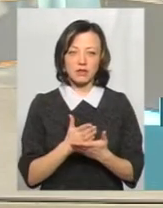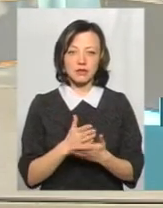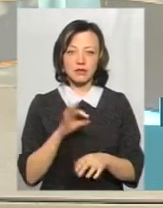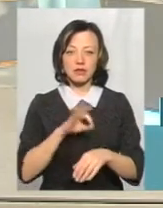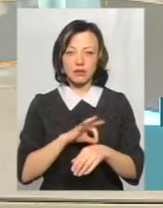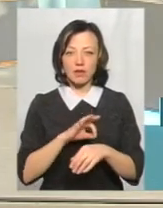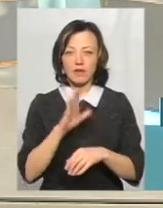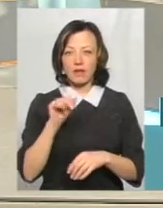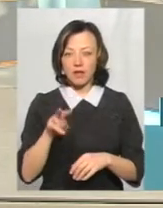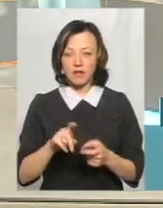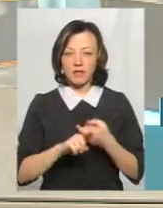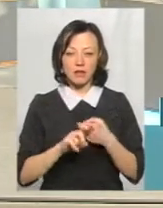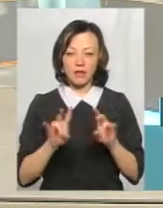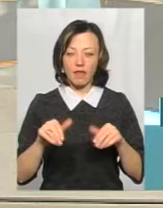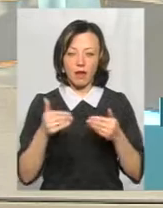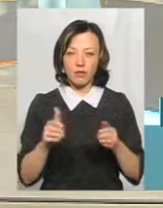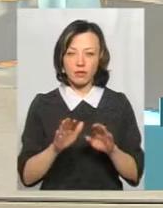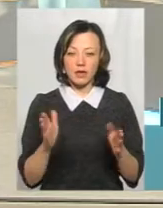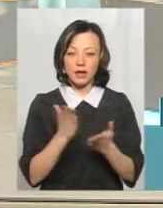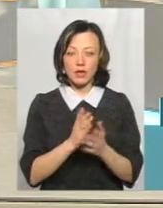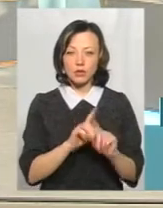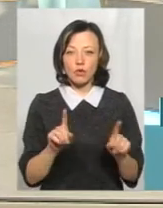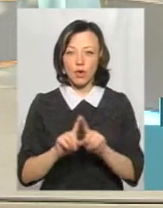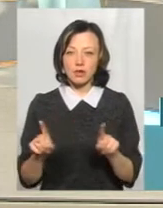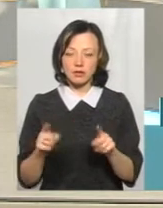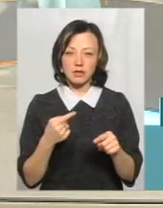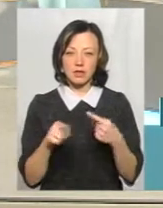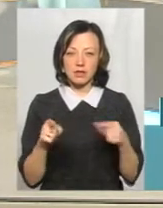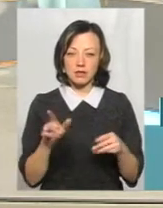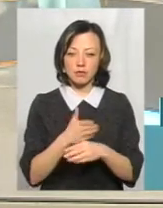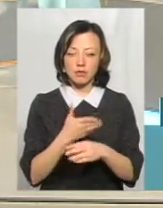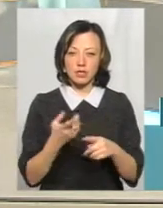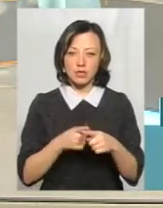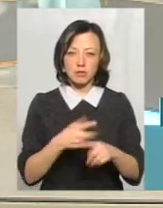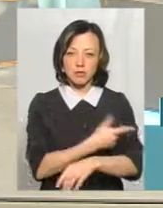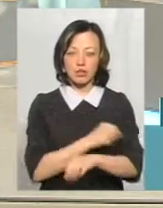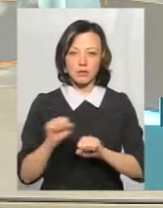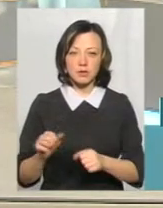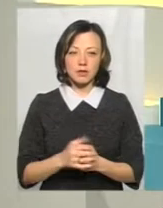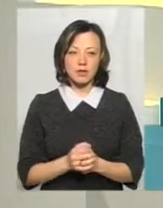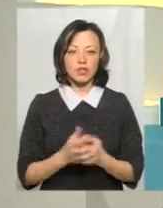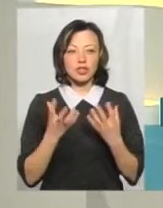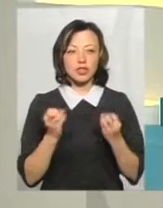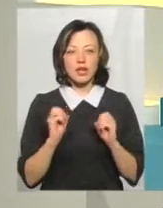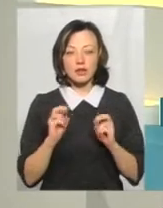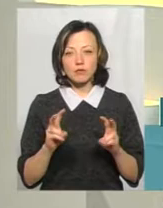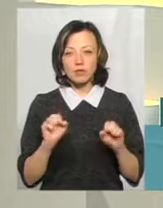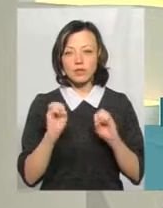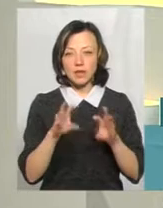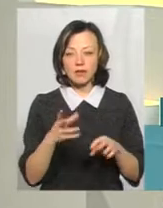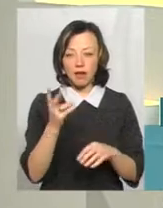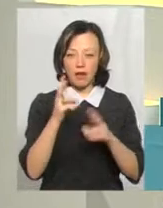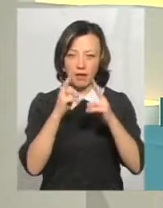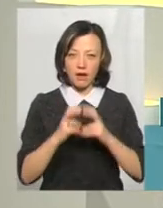в тому числі віл-інфекція, то не рекомендується. Тут є нюанси, різниця між цими щепленнями. А є ще якісь ризики? Можливо, потрібно здати якісь